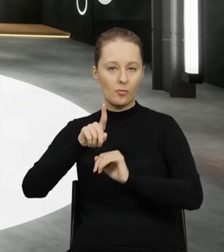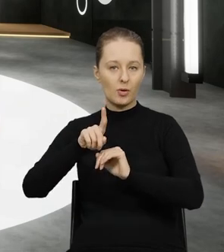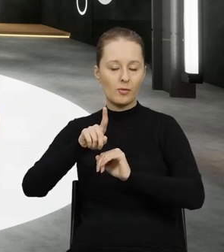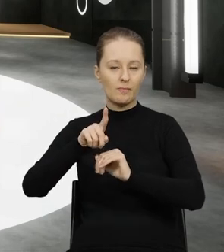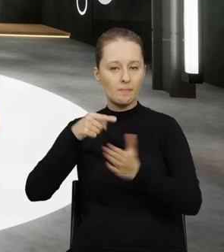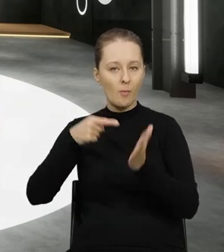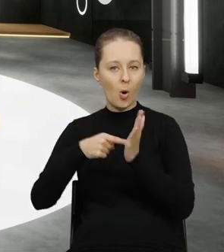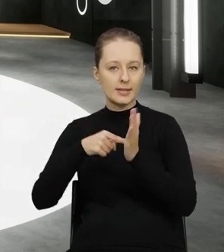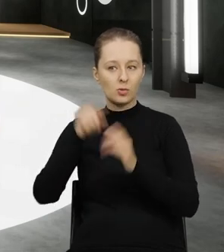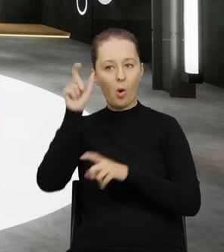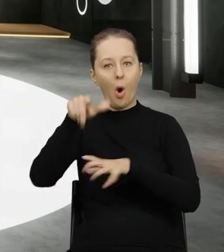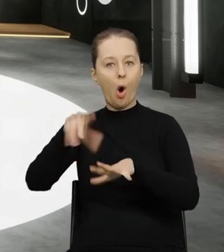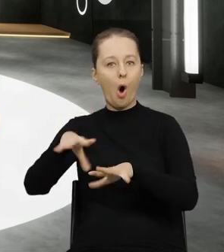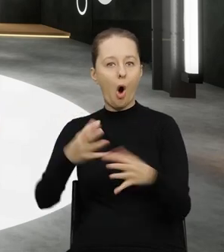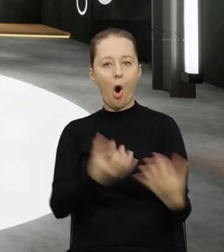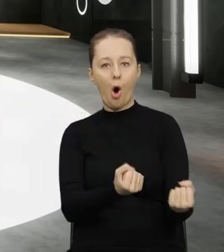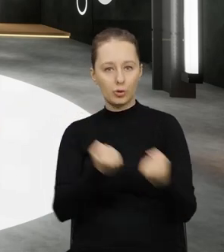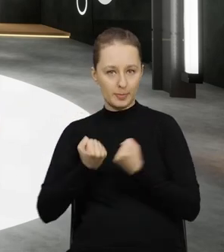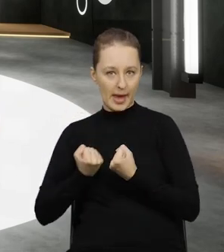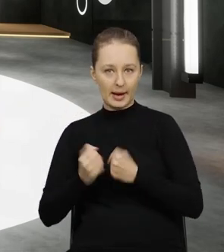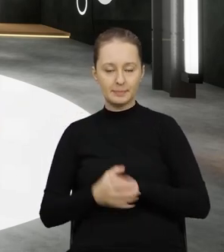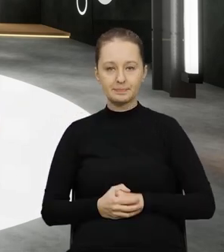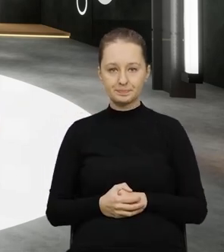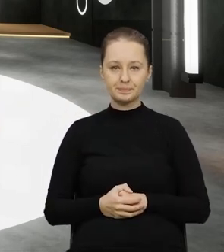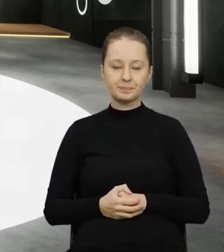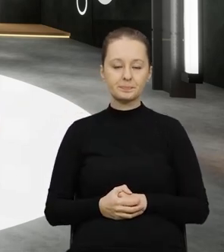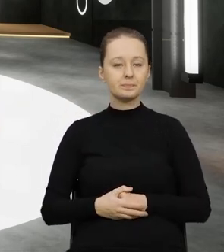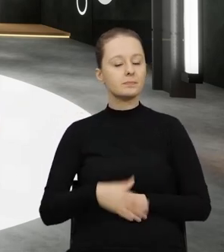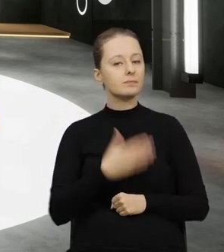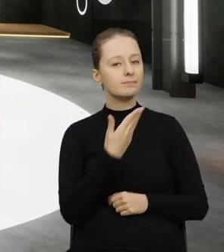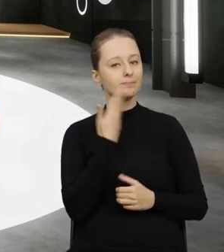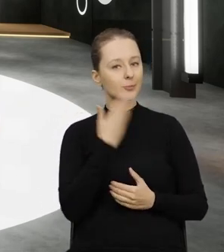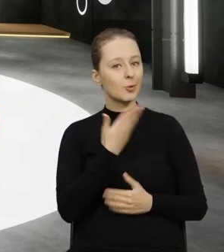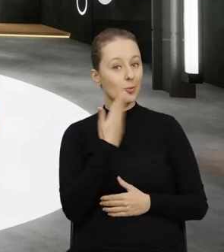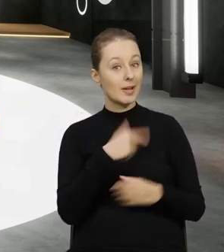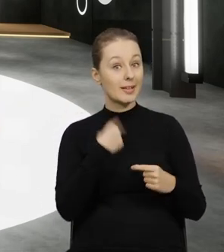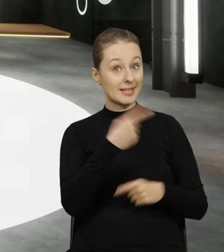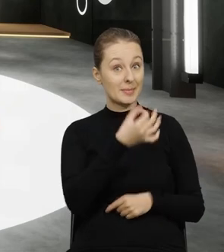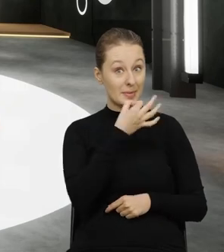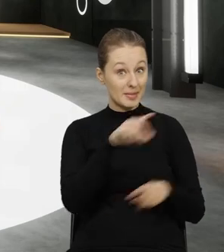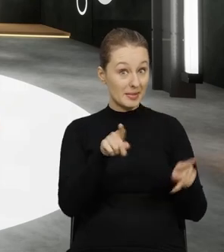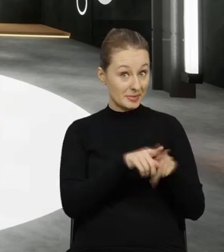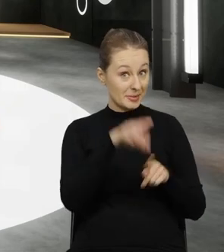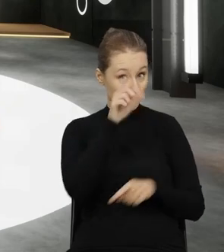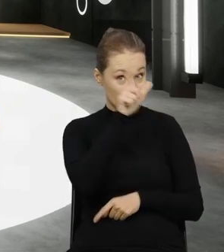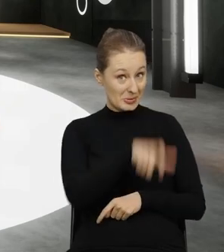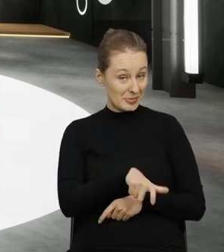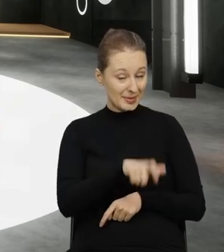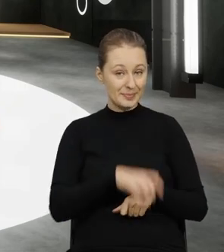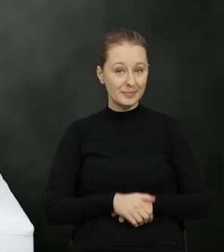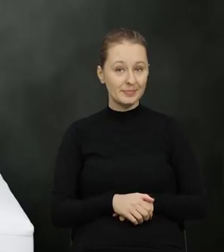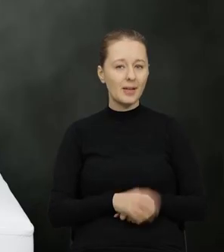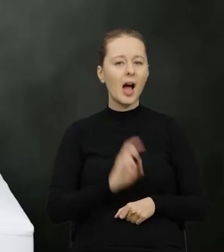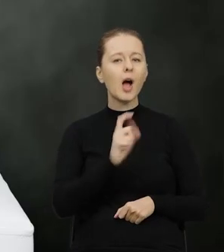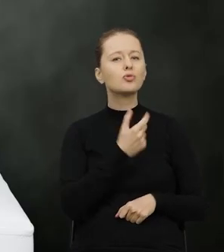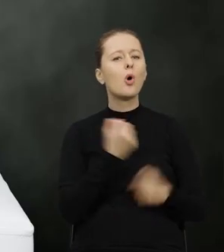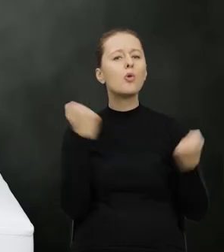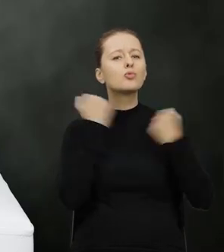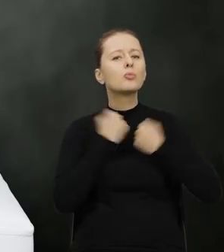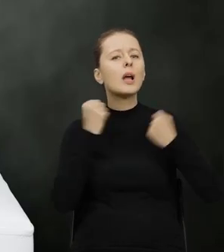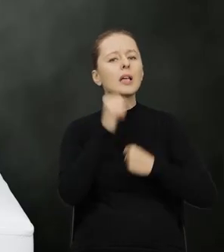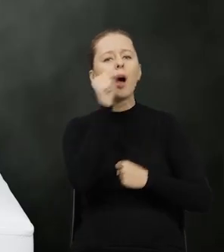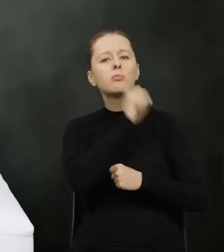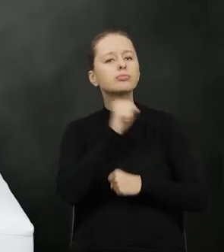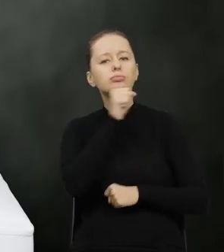rzeczywistością wskazany jako odbiorca bardzo dziękuję kolejne pytanie też jest do Pani skierowane co z odzieżą